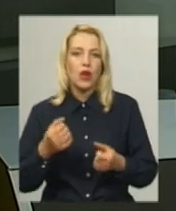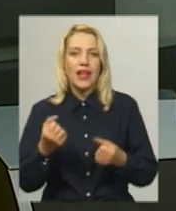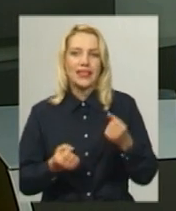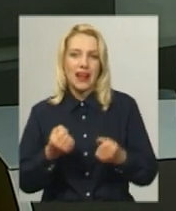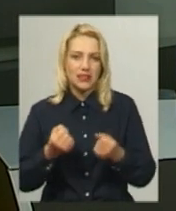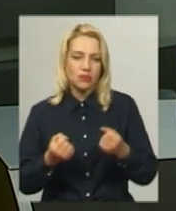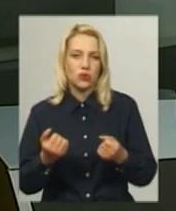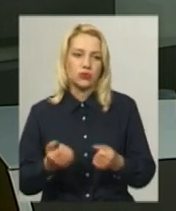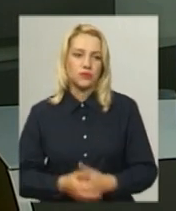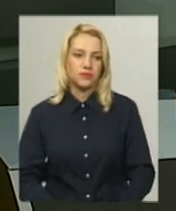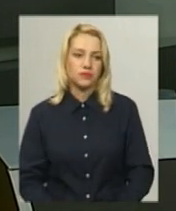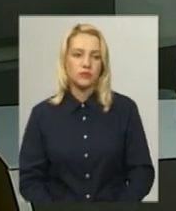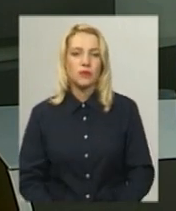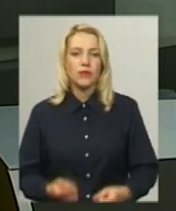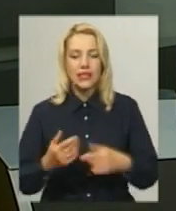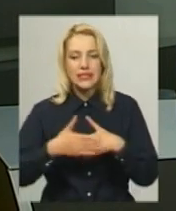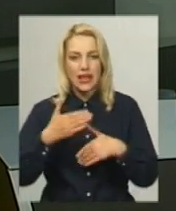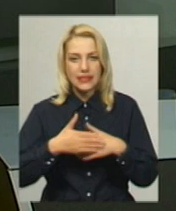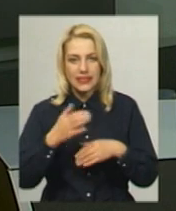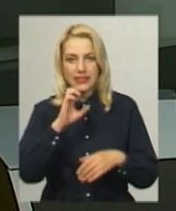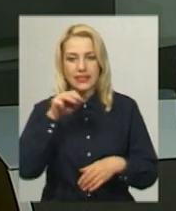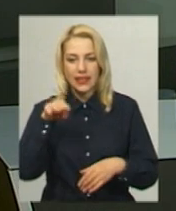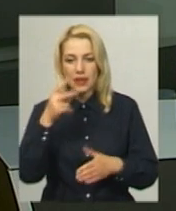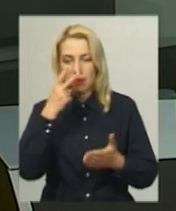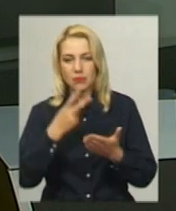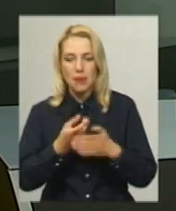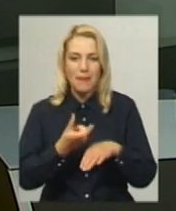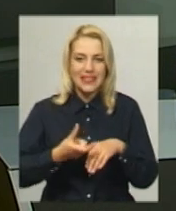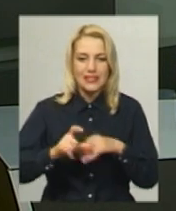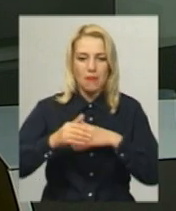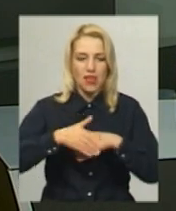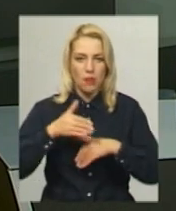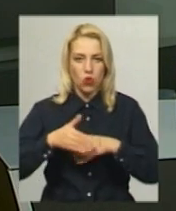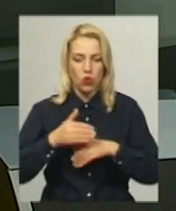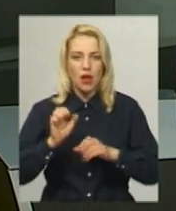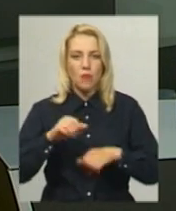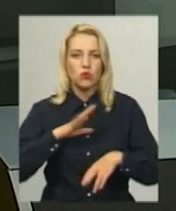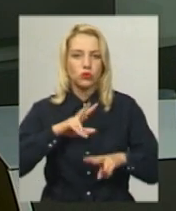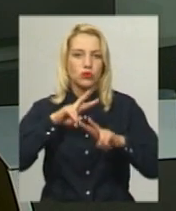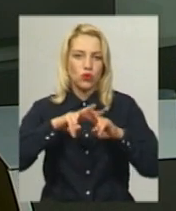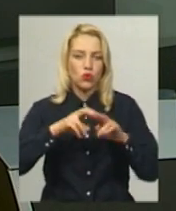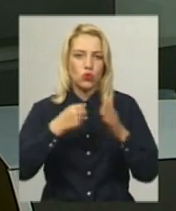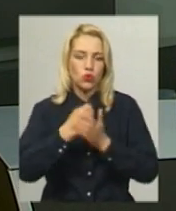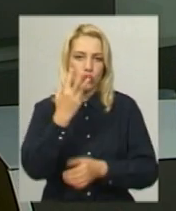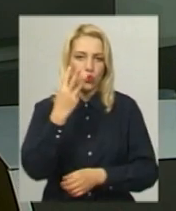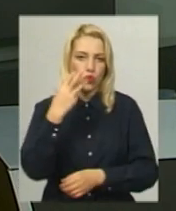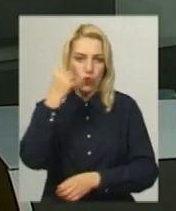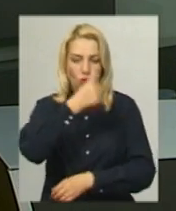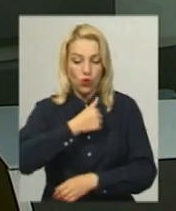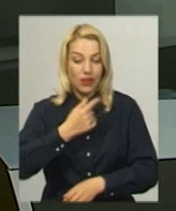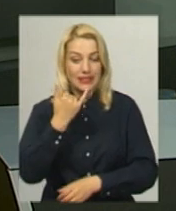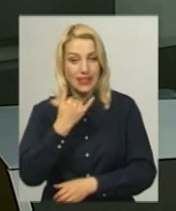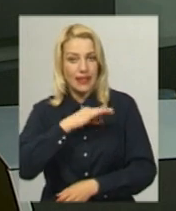транспортними засобами. Санкція статті передбачає максимальне покарання у вигляді обмеження волі на строк до 3 років. Слідчі з